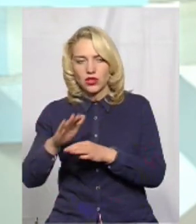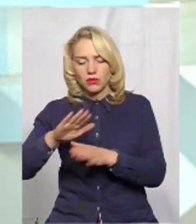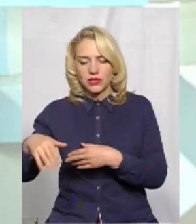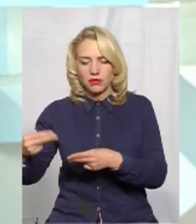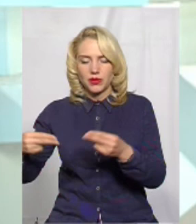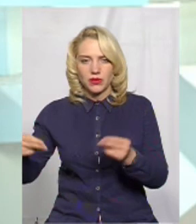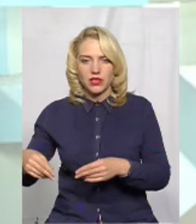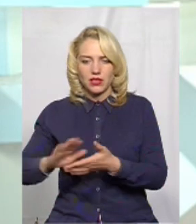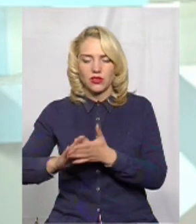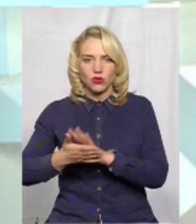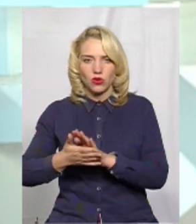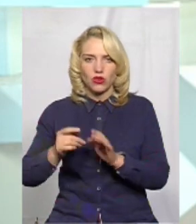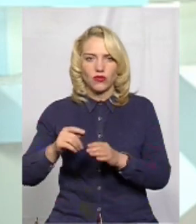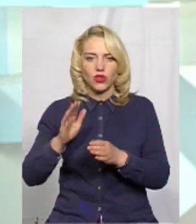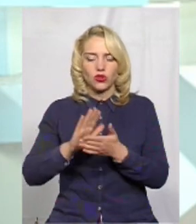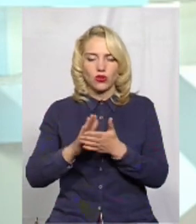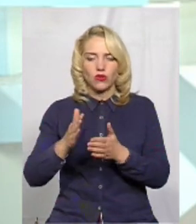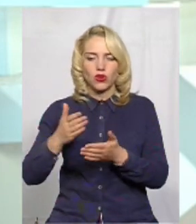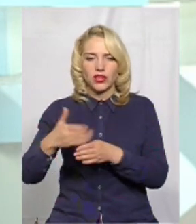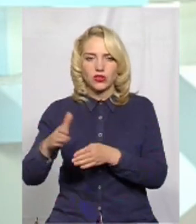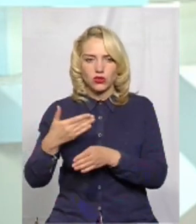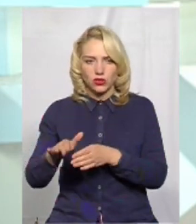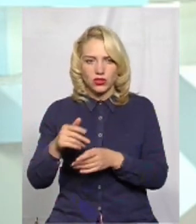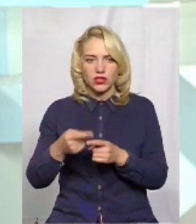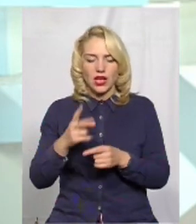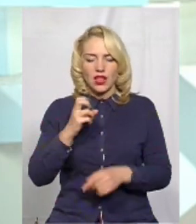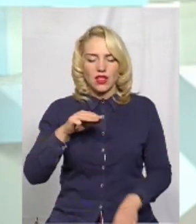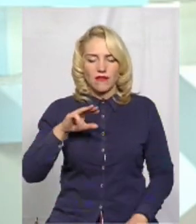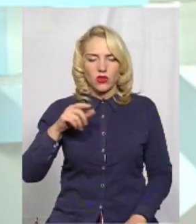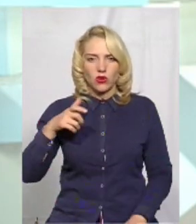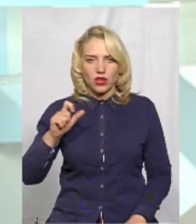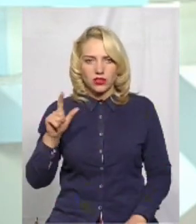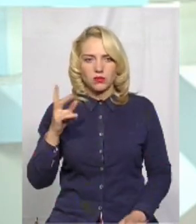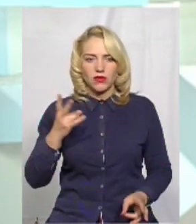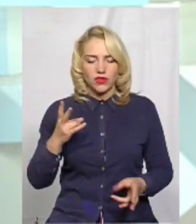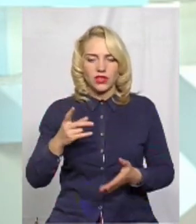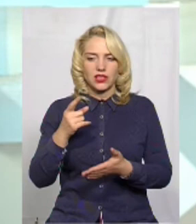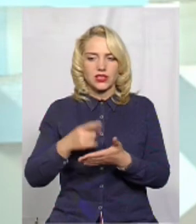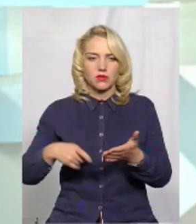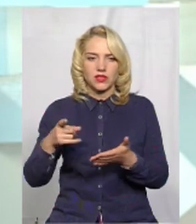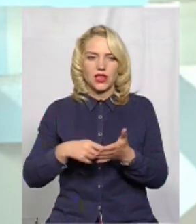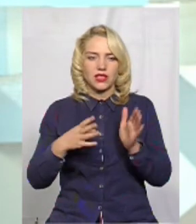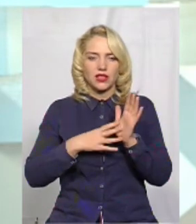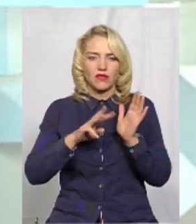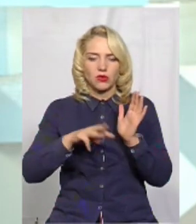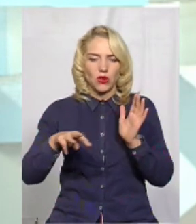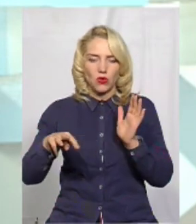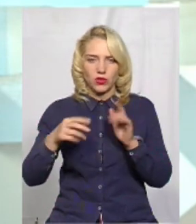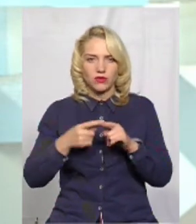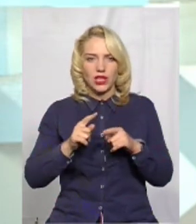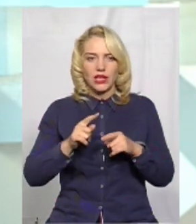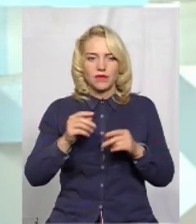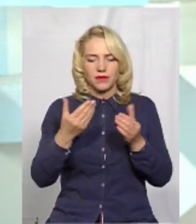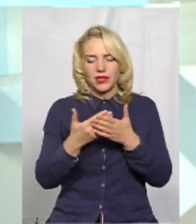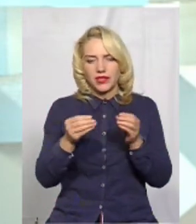підписання договору реструктуризації НАК «Нафтогаз» має списати близько 9 мільйонів, майже 10,